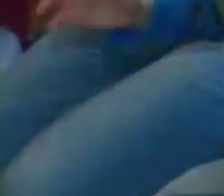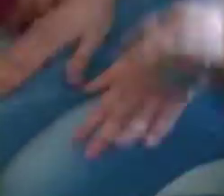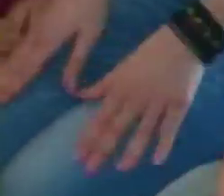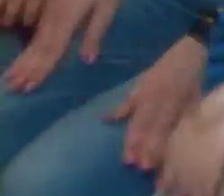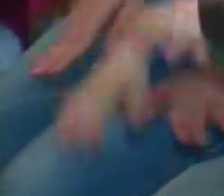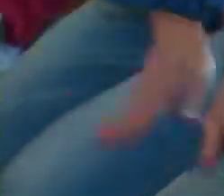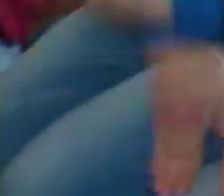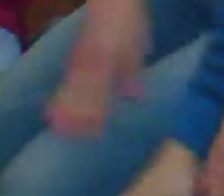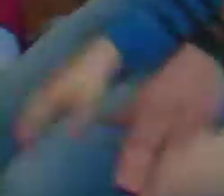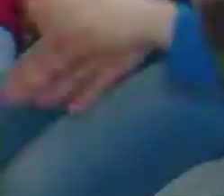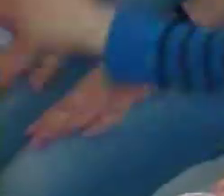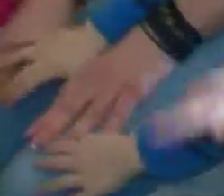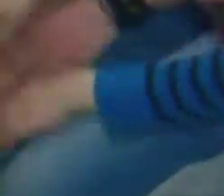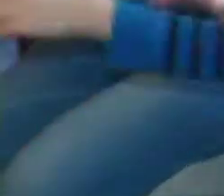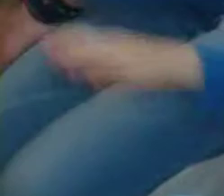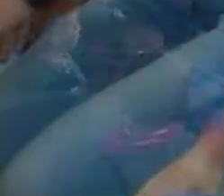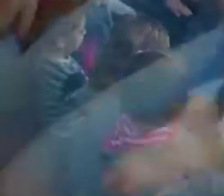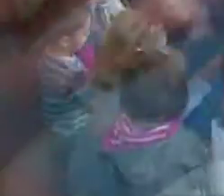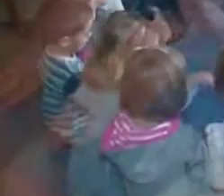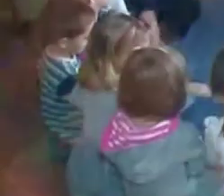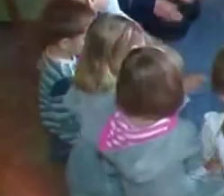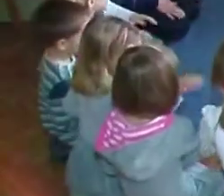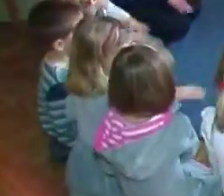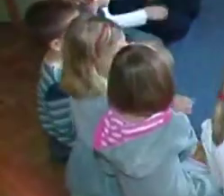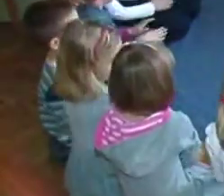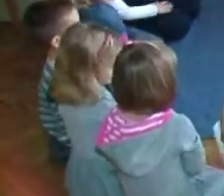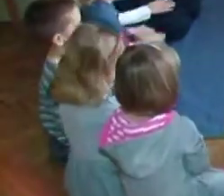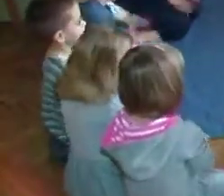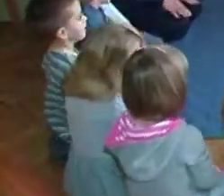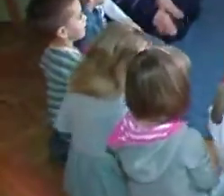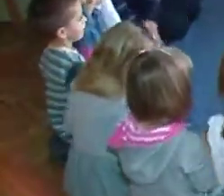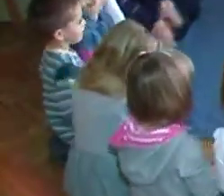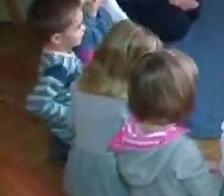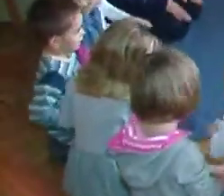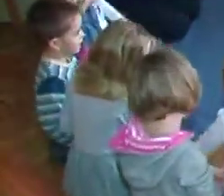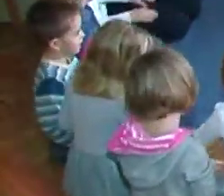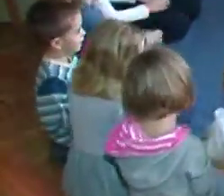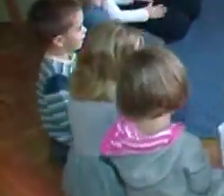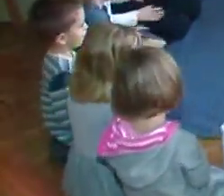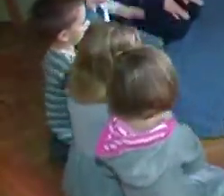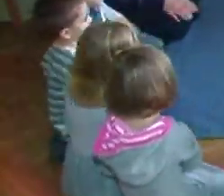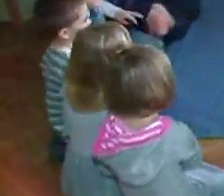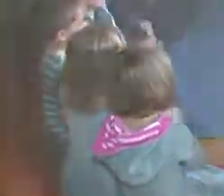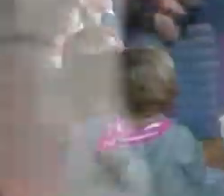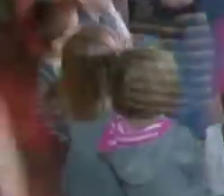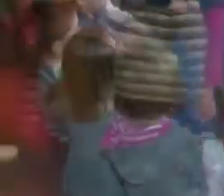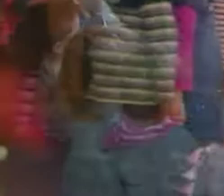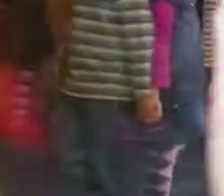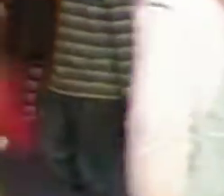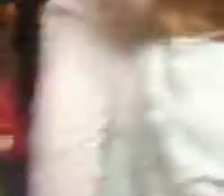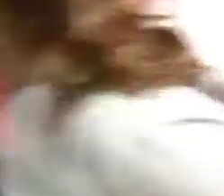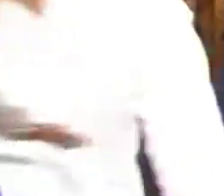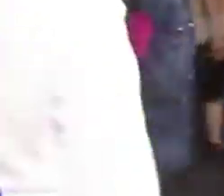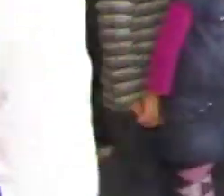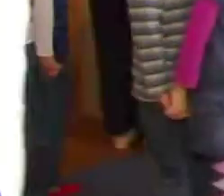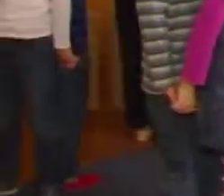Pa je, prve godine smo imali situaciju da nije baš često mogao pohađati vrtić, jer su bile viroze, kako to obično